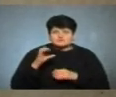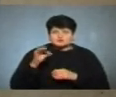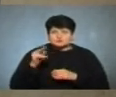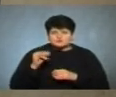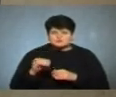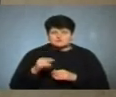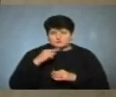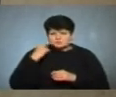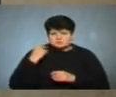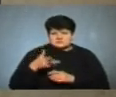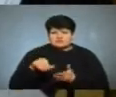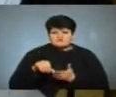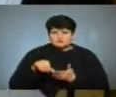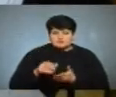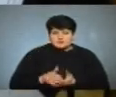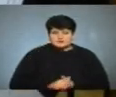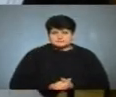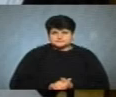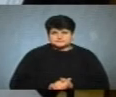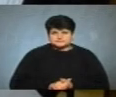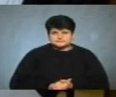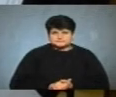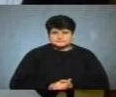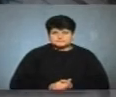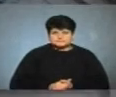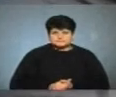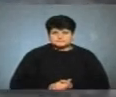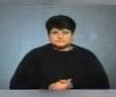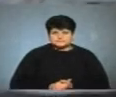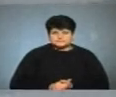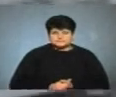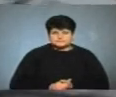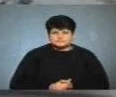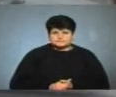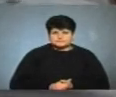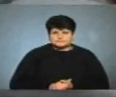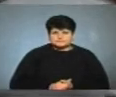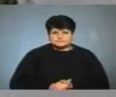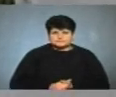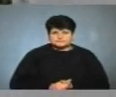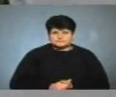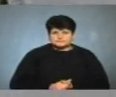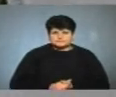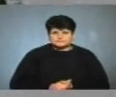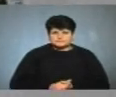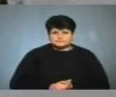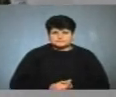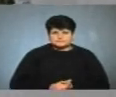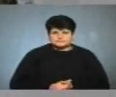Росії виступала». Ірина Терлюк, Марта Журавель, новини на Суспільному, Тернопіль.